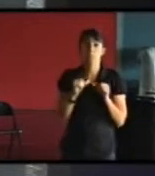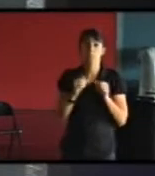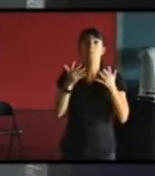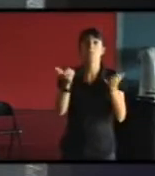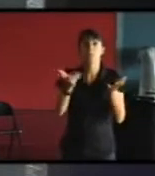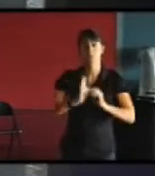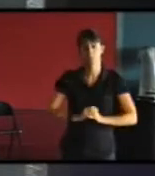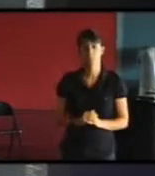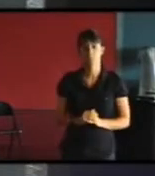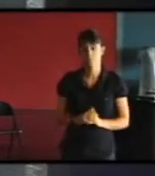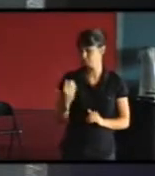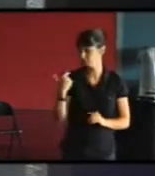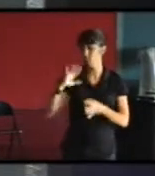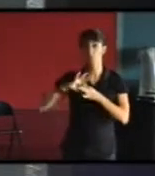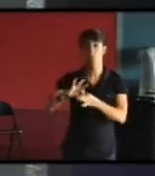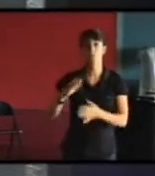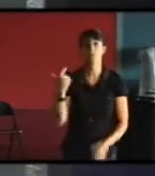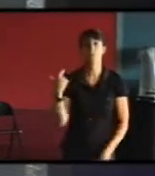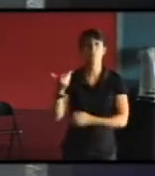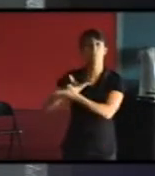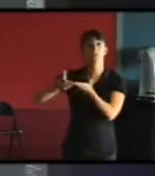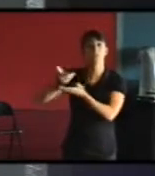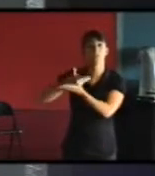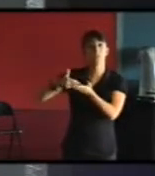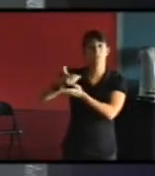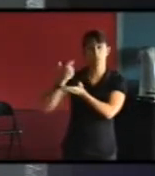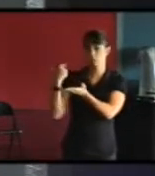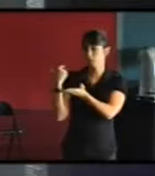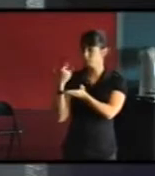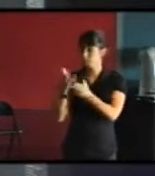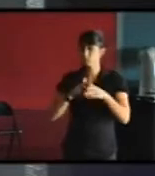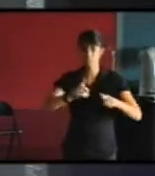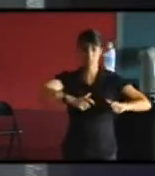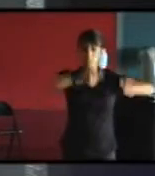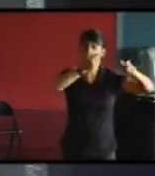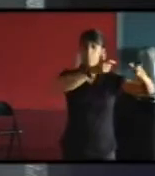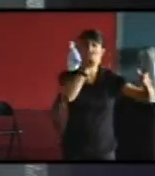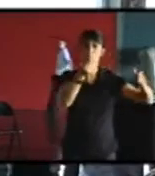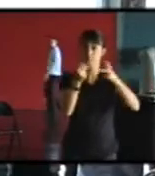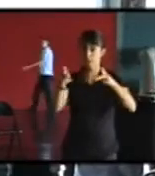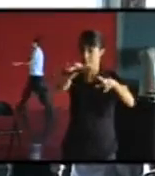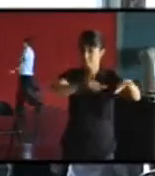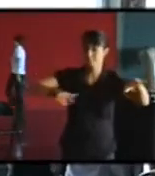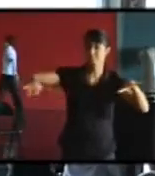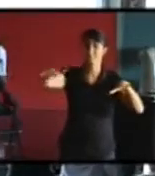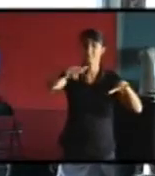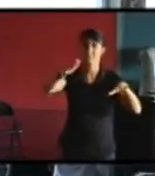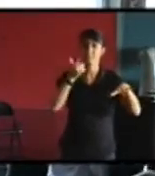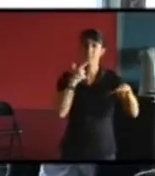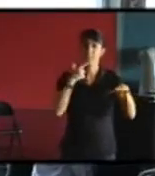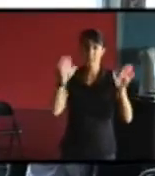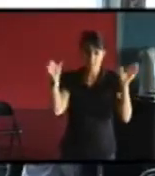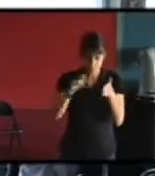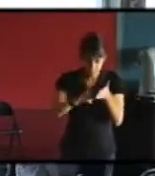on s'aperçoit que que ce soit le bâtiment que ce soit la ville on n'est pas simplement en train de parler d'un système technique il y des gens qui habitent dedans